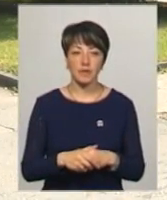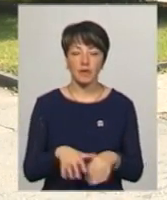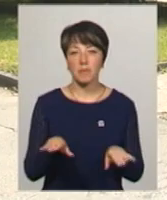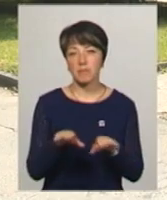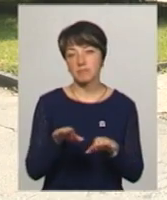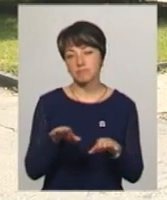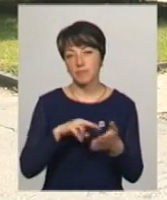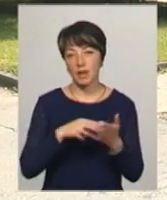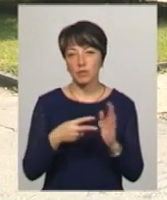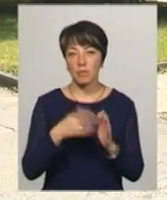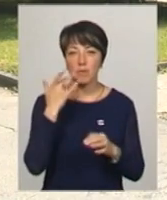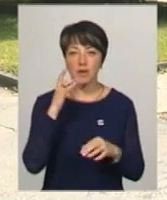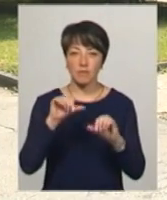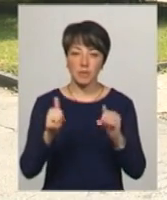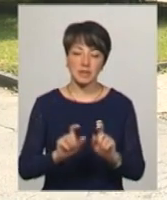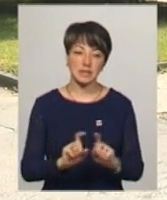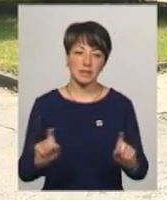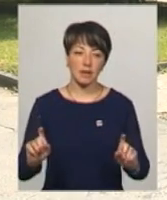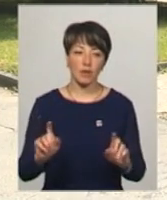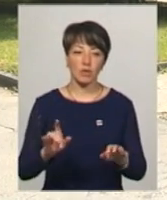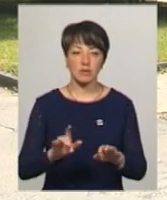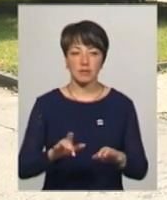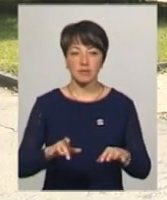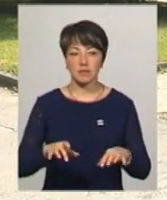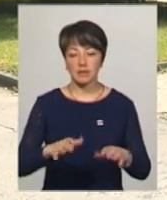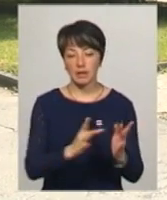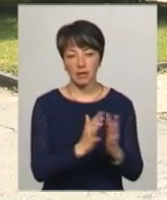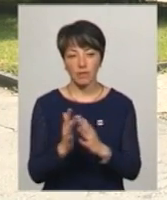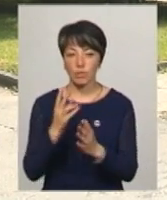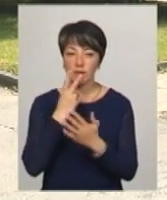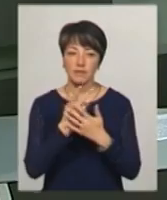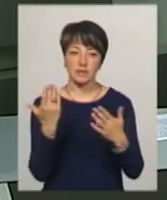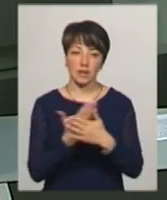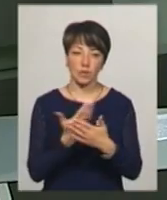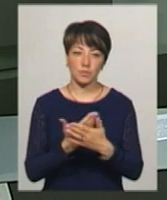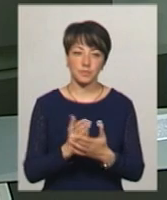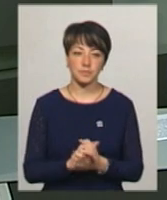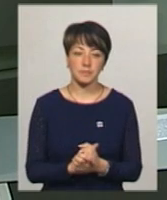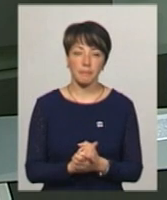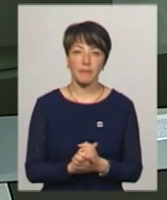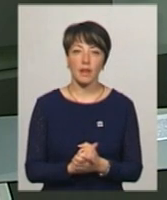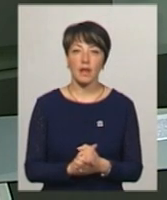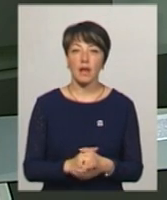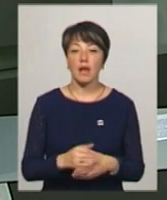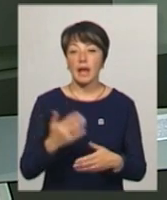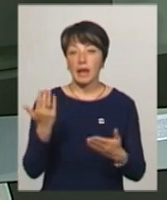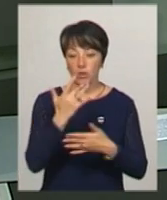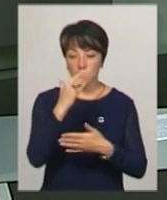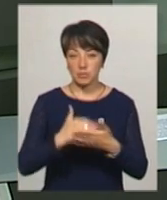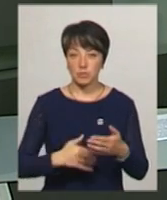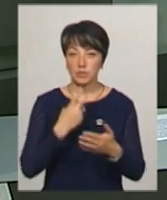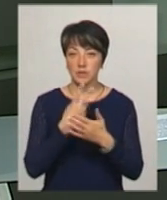формат, де просто люди сідають у парках, на газони і переглядають фільми. Афішу «Кінострічок» можна